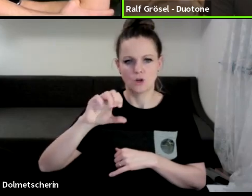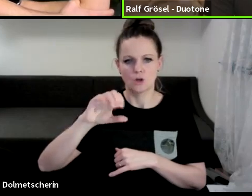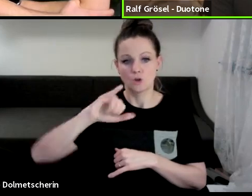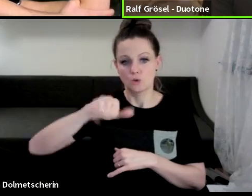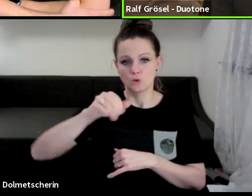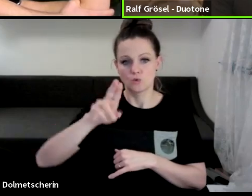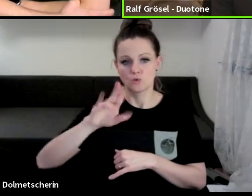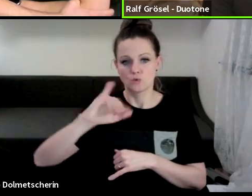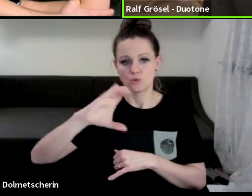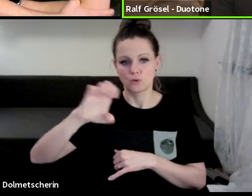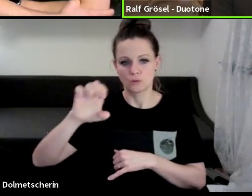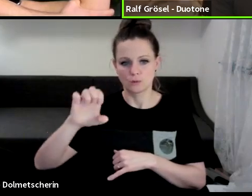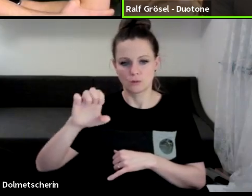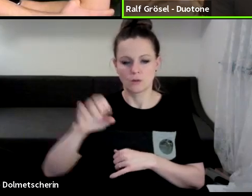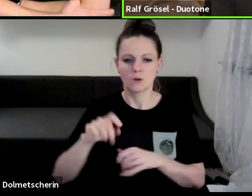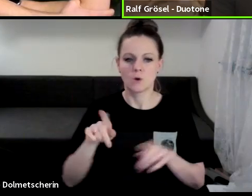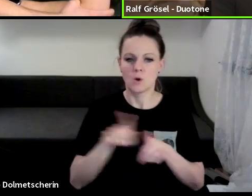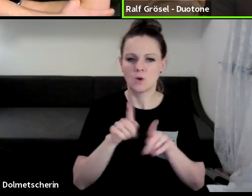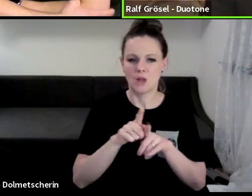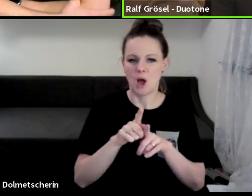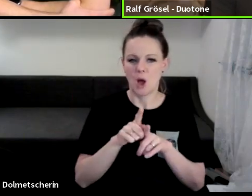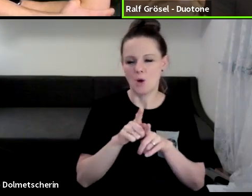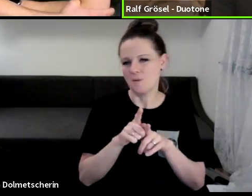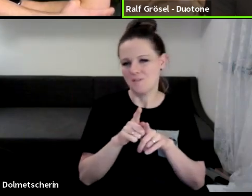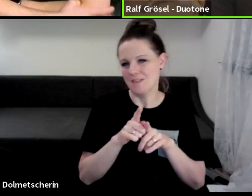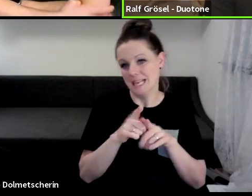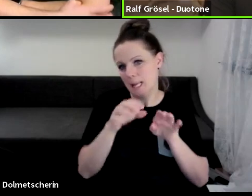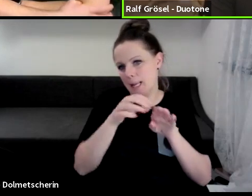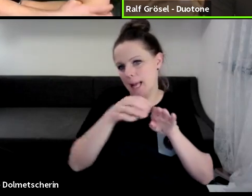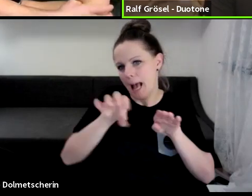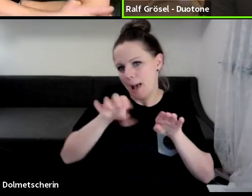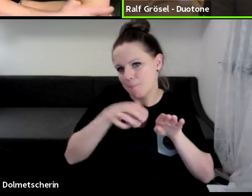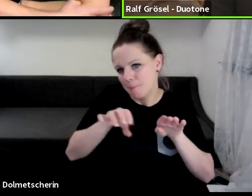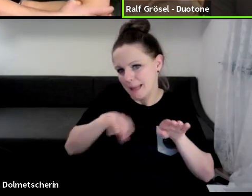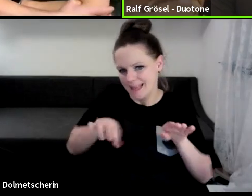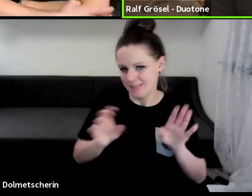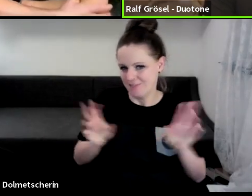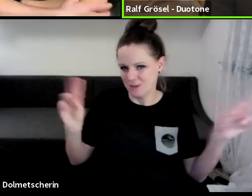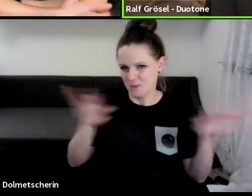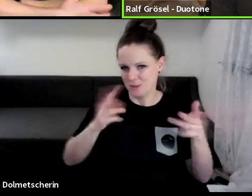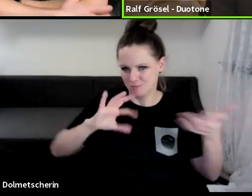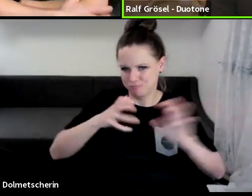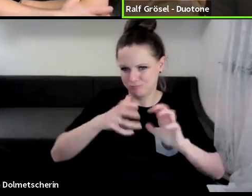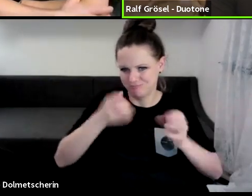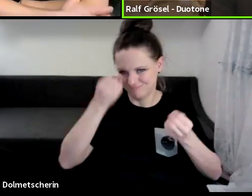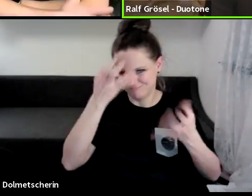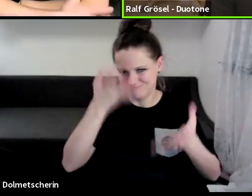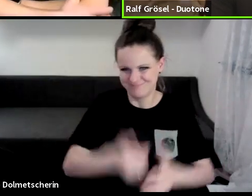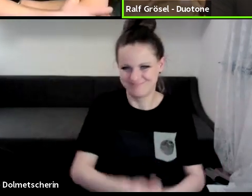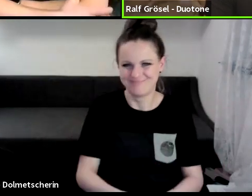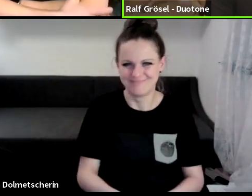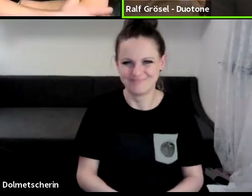dementsprechende potenzielle Ableger davon, um es mal so zu formulieren. Okay.